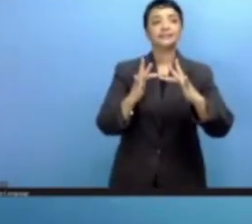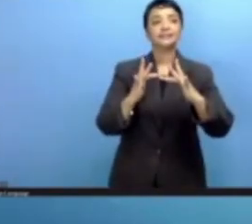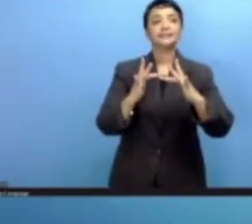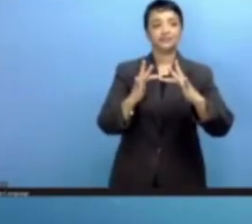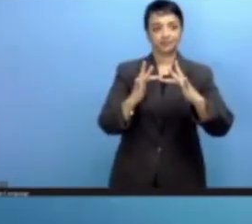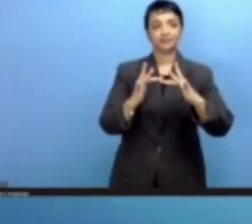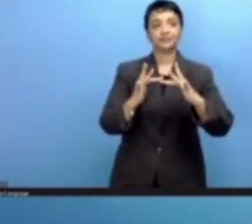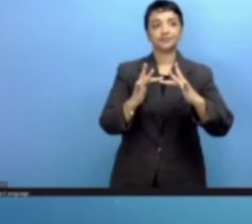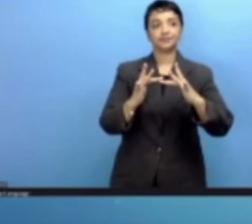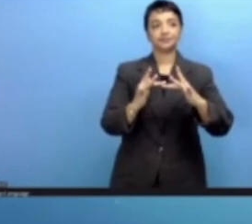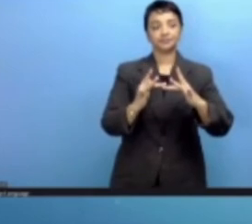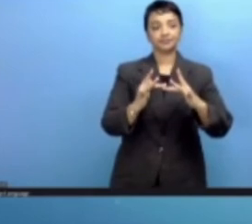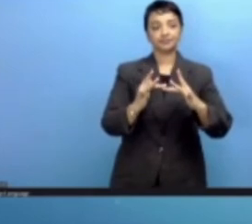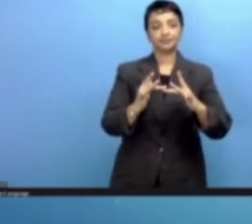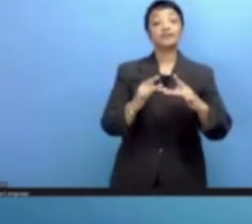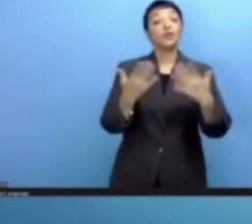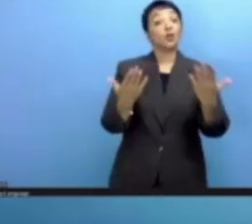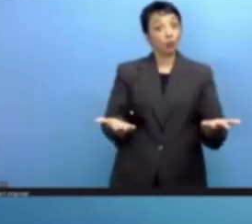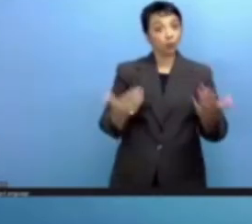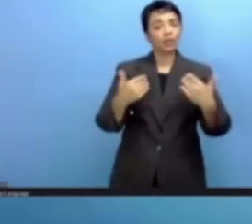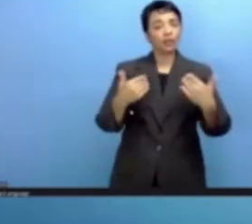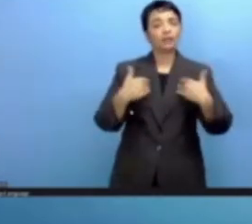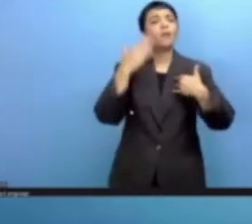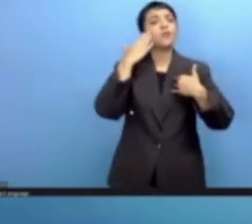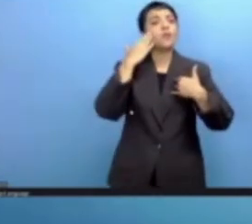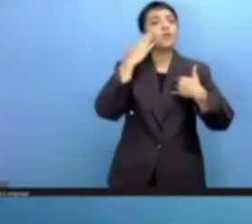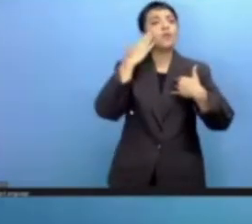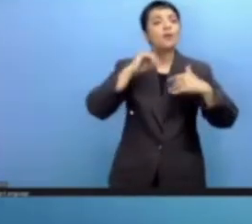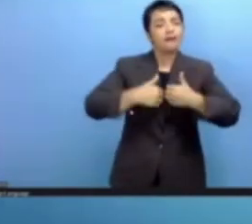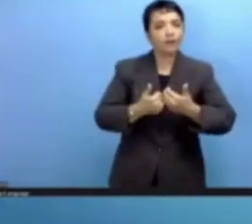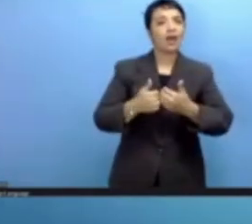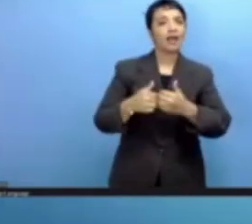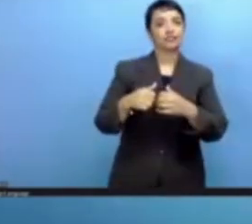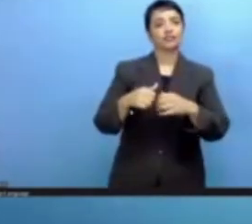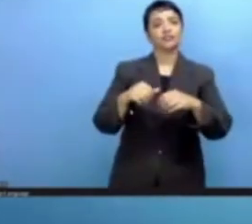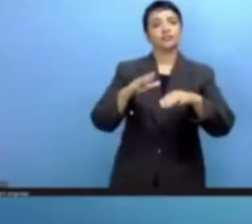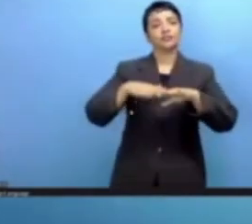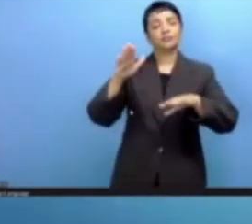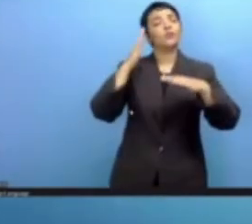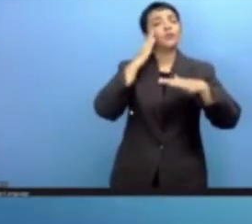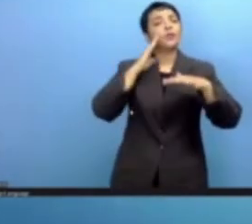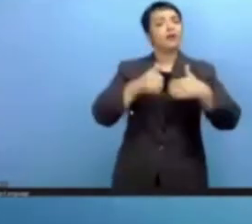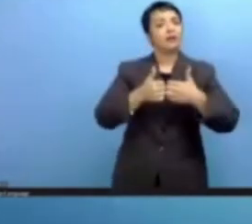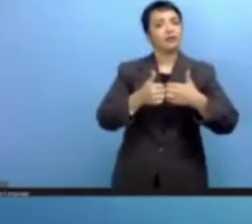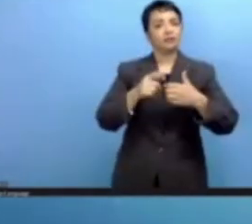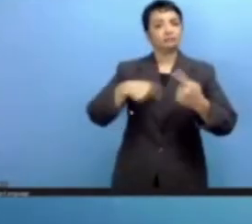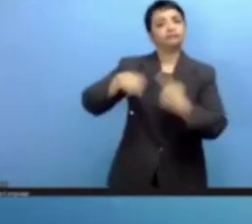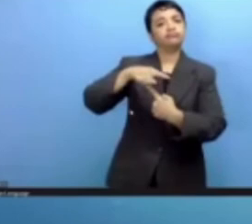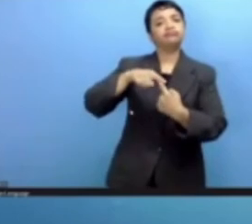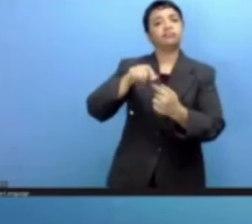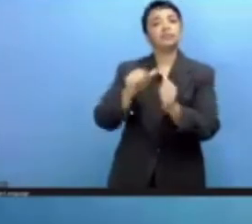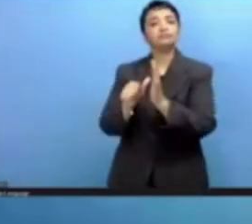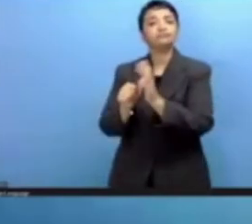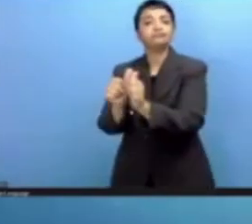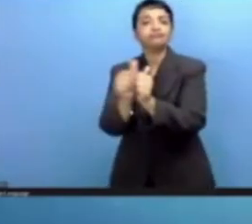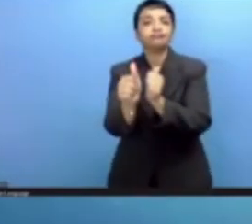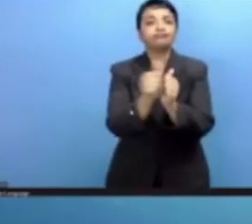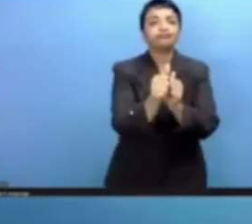يتوسع ولكن يجب أن نتحل بالحضر